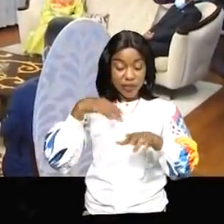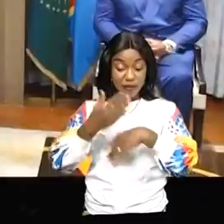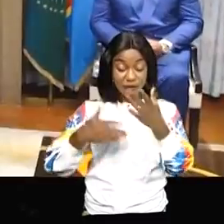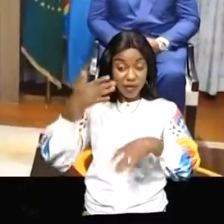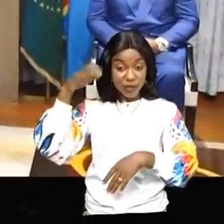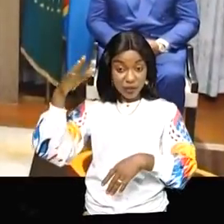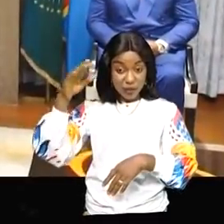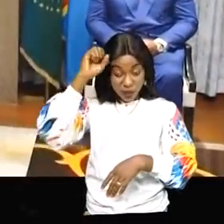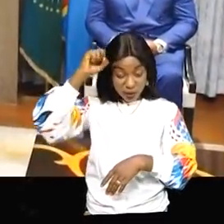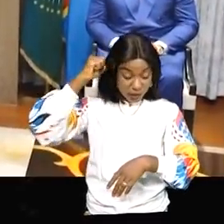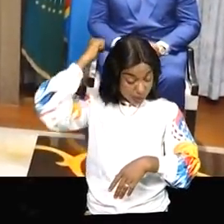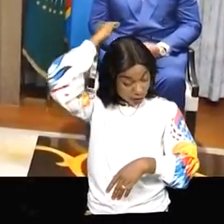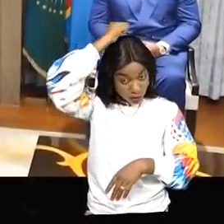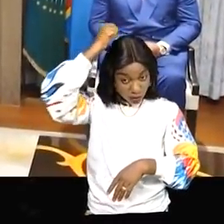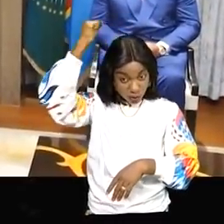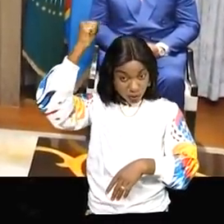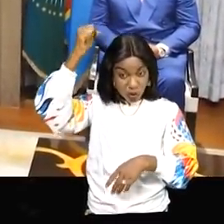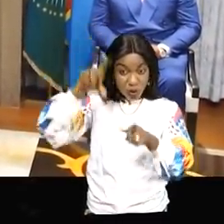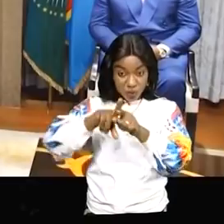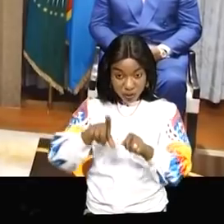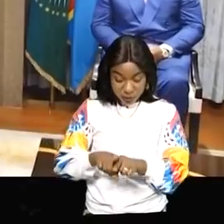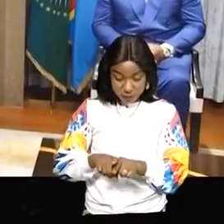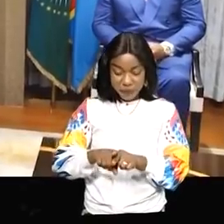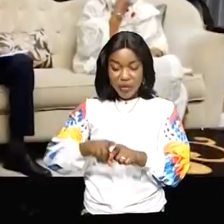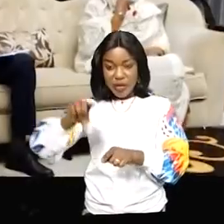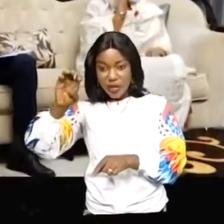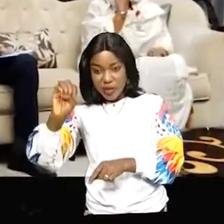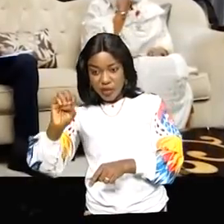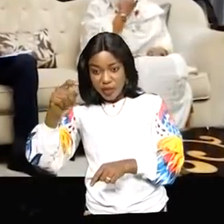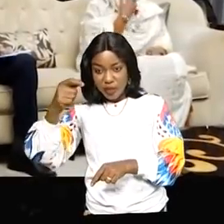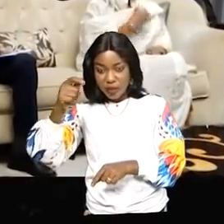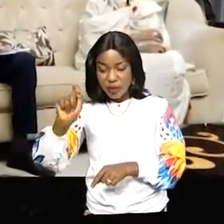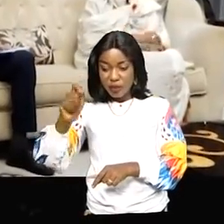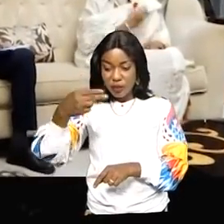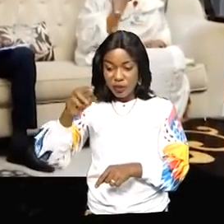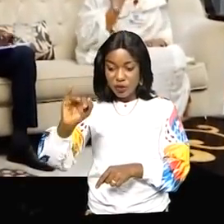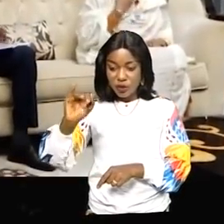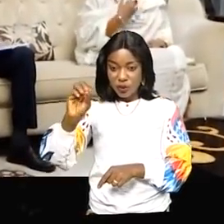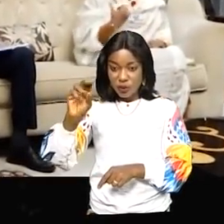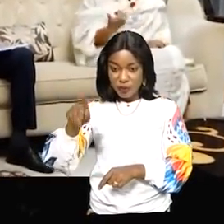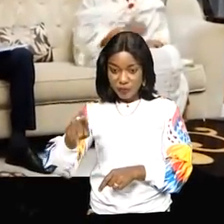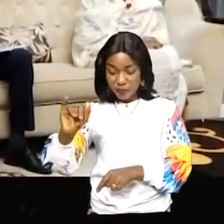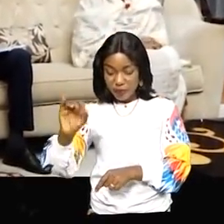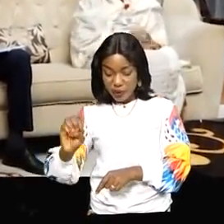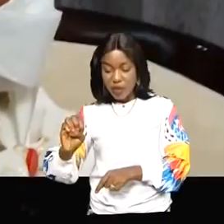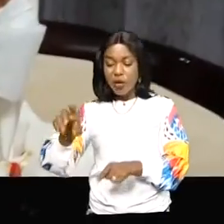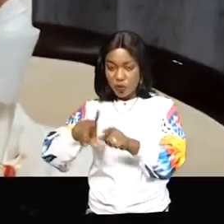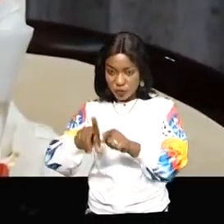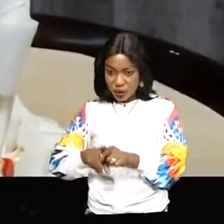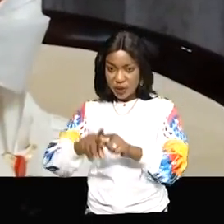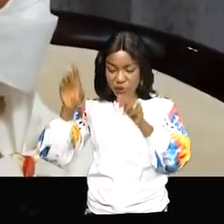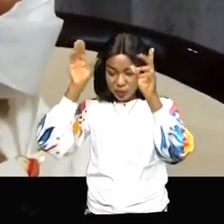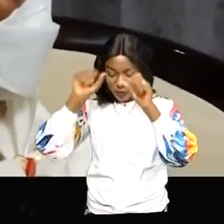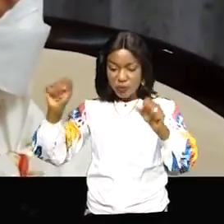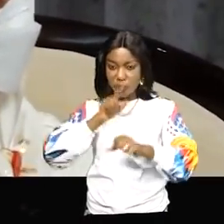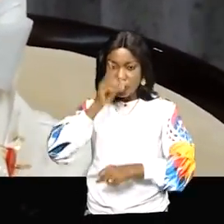ministre, ministre des Affaires étrangères, et du Soudan avec deux ministres, respectivement des Affaires étrangères et des ressources